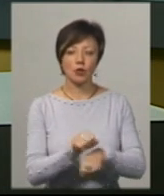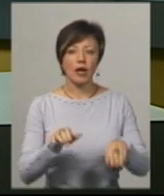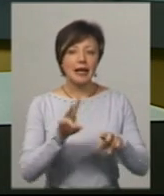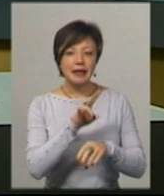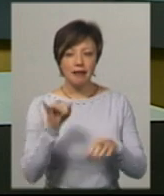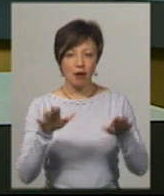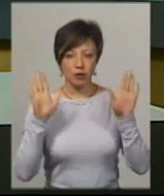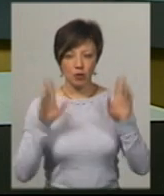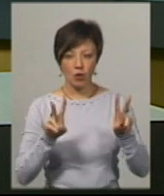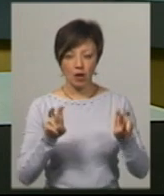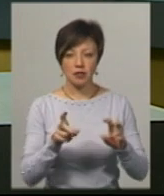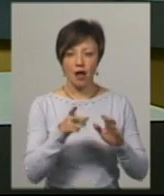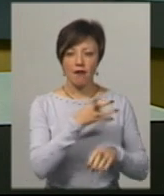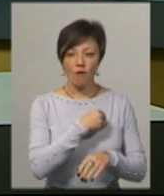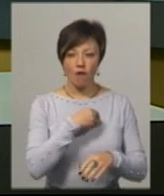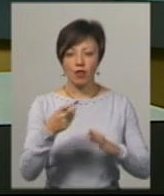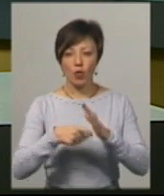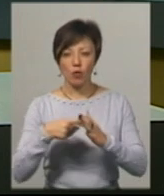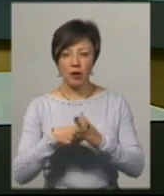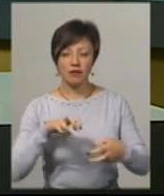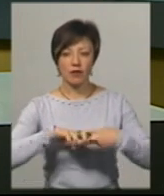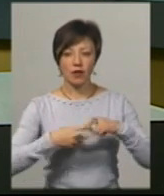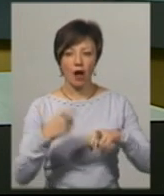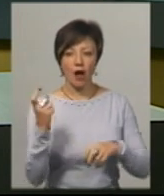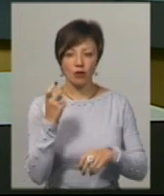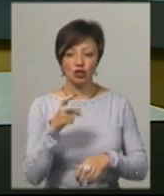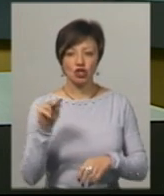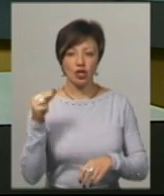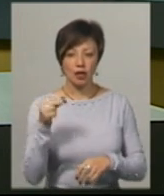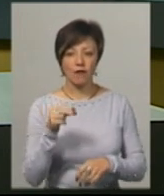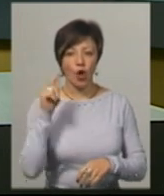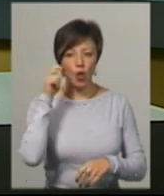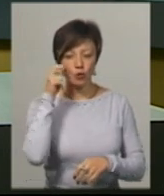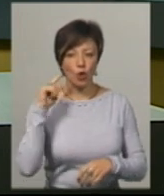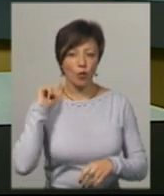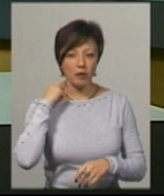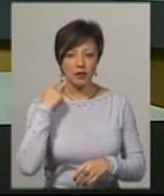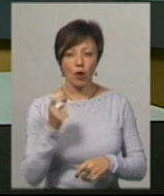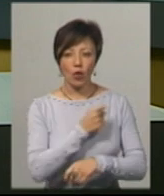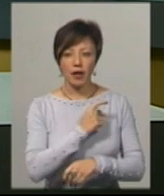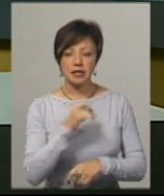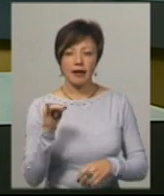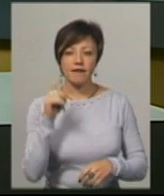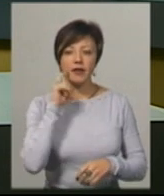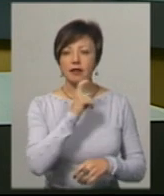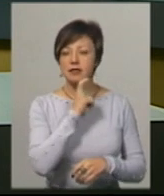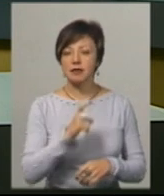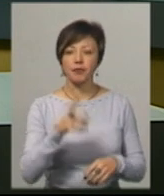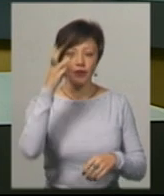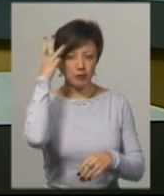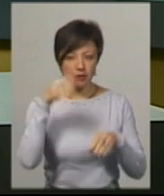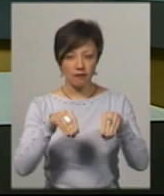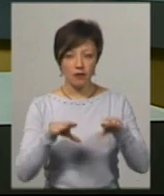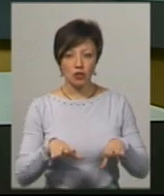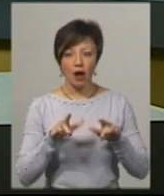провели у Львові, Донбасі, Івано-Франківську, Харкові, Чернігові, Луцьку, Кропивницьку, Одесі та Вінниці. У Хмельницькому